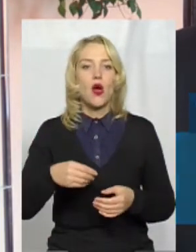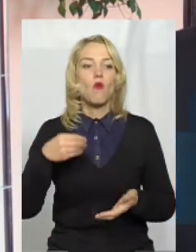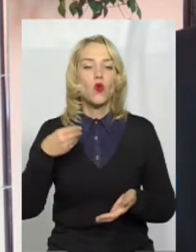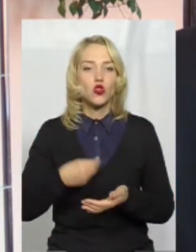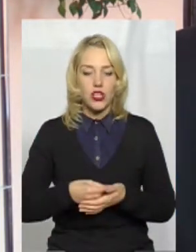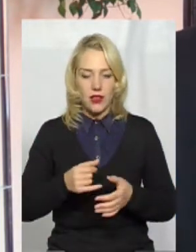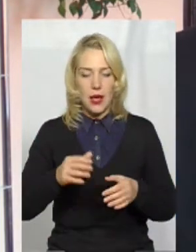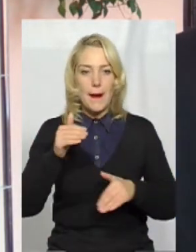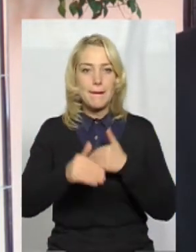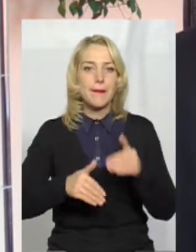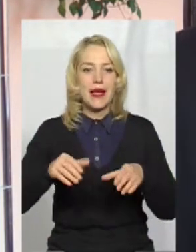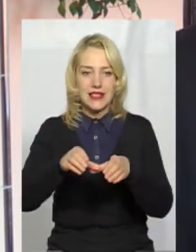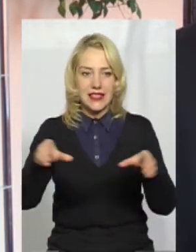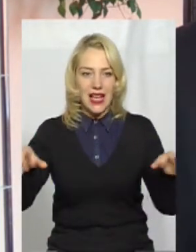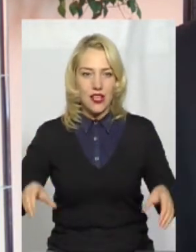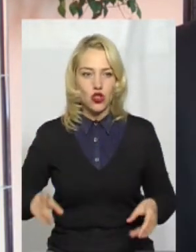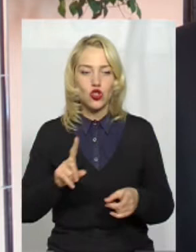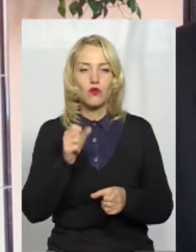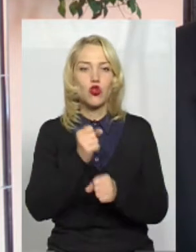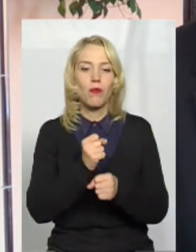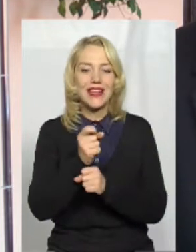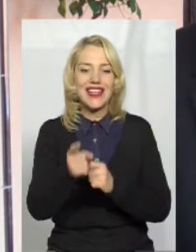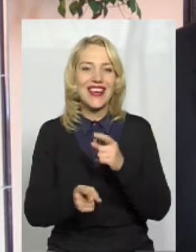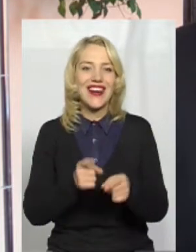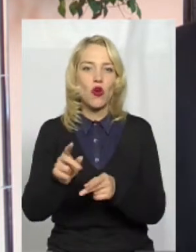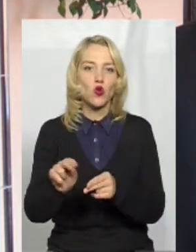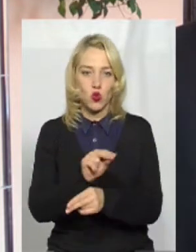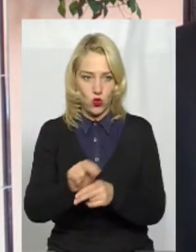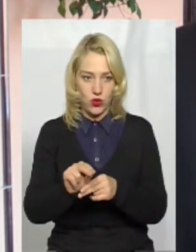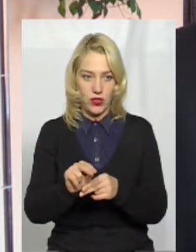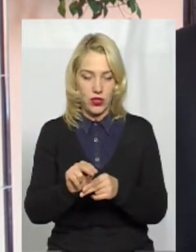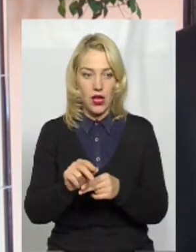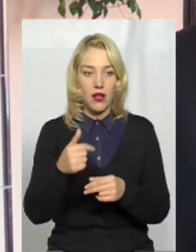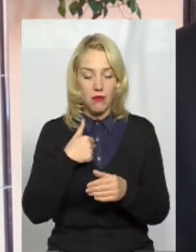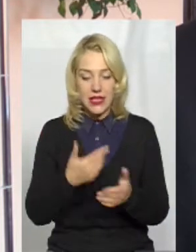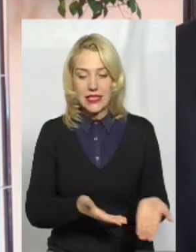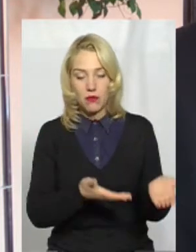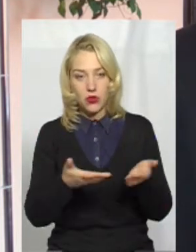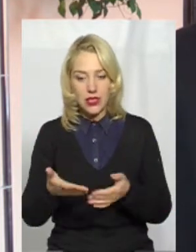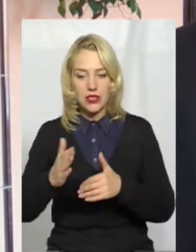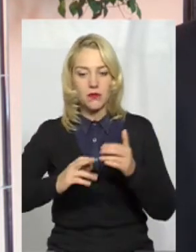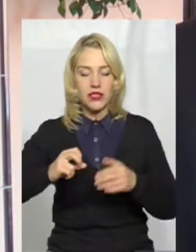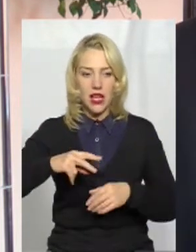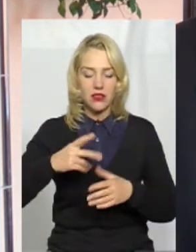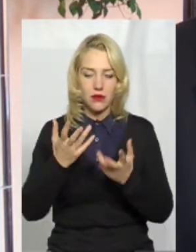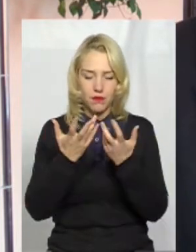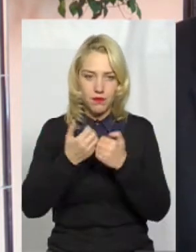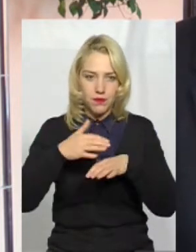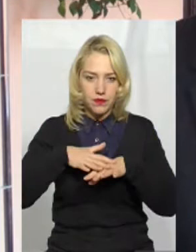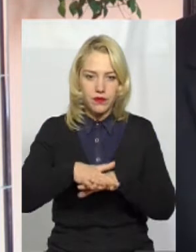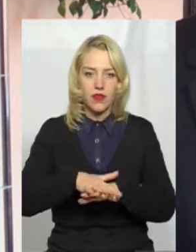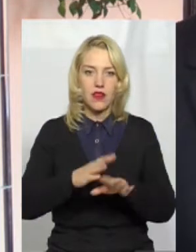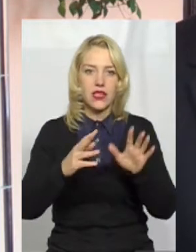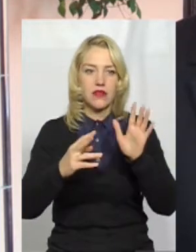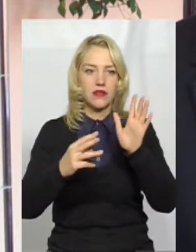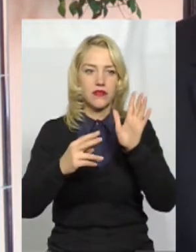басейну, щоб його зробити реконструкцію. Ми запросили спеціалістів, пораховано було десь біля восьми мільйонів,